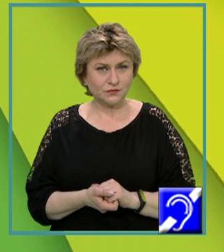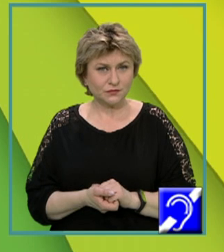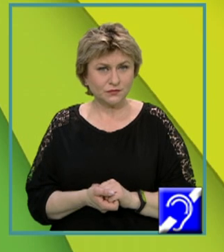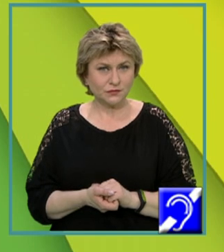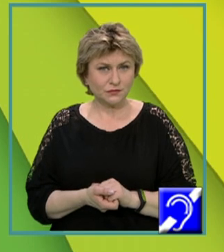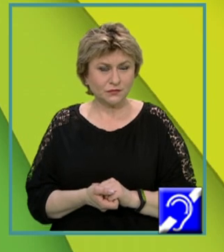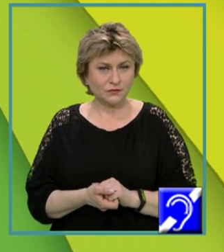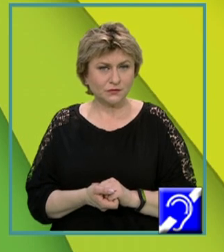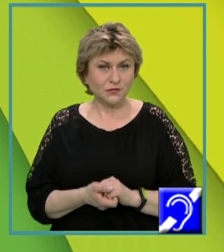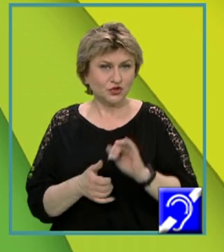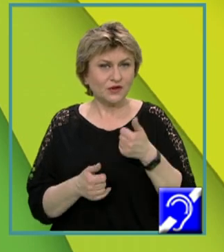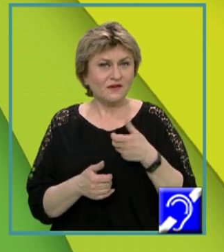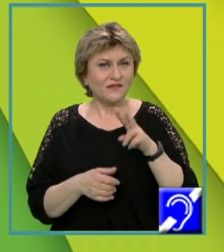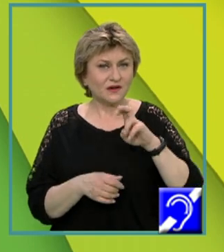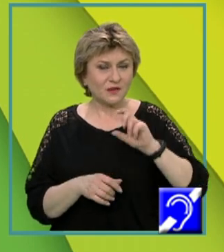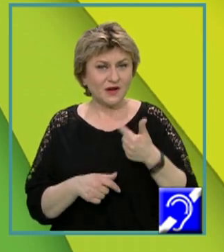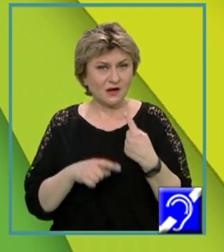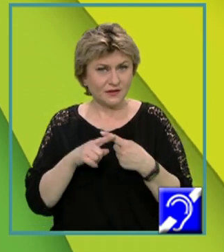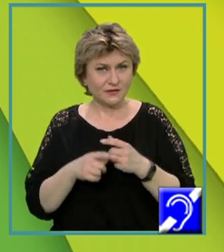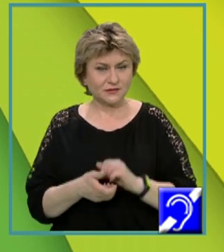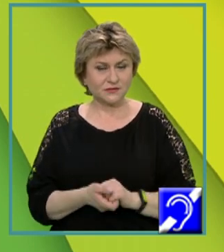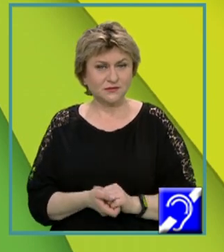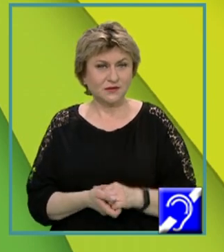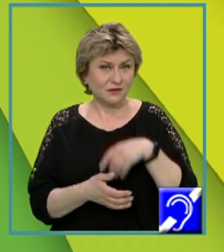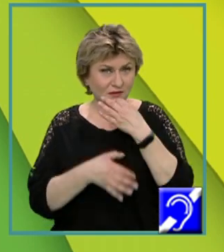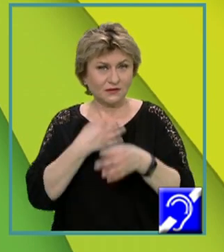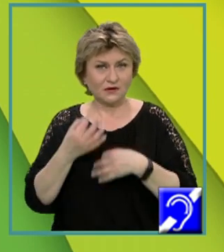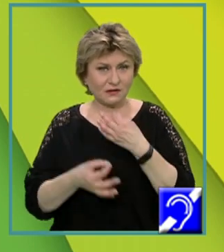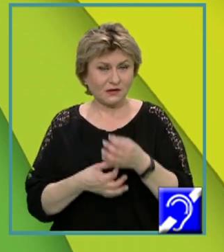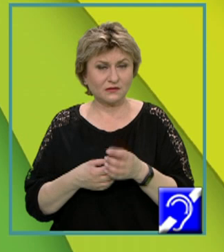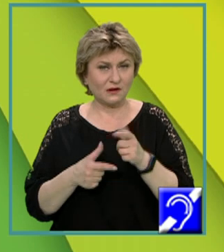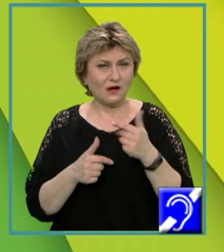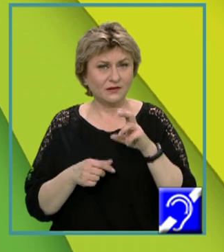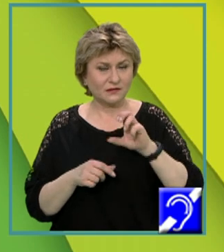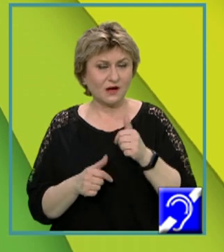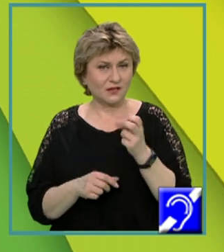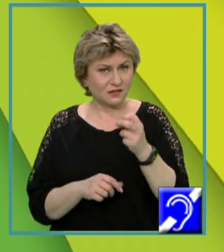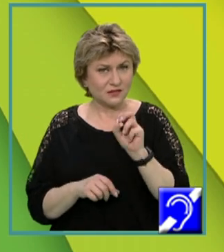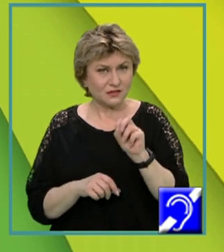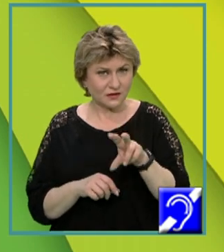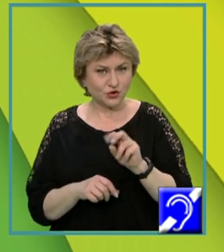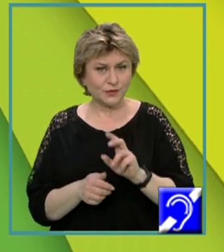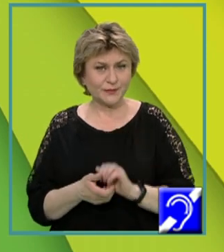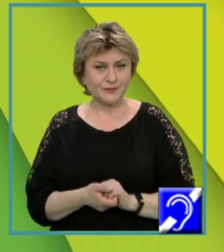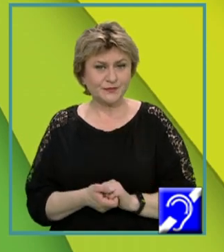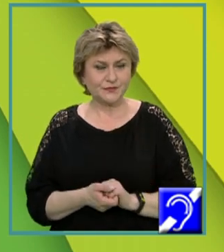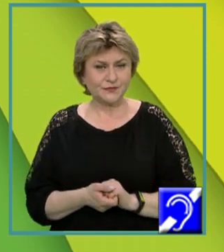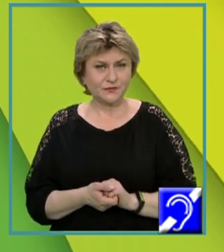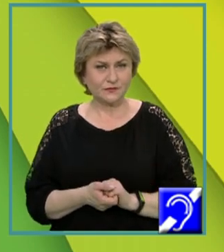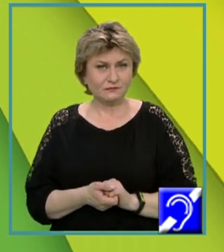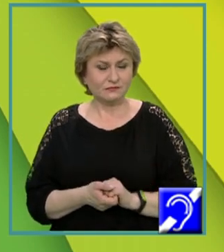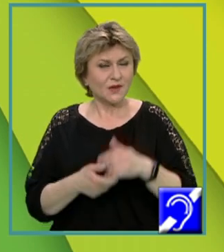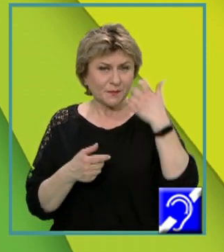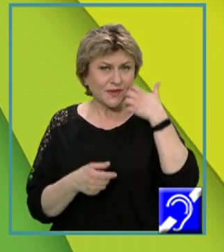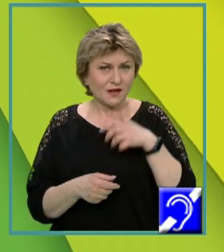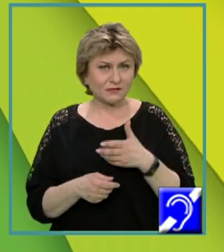și variabila X declarată la linia 13 își